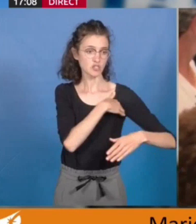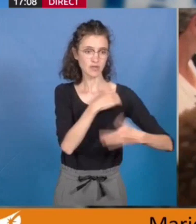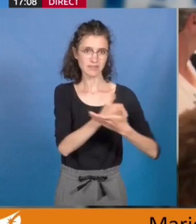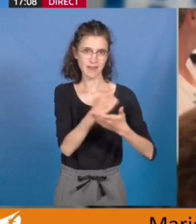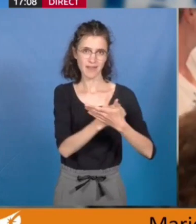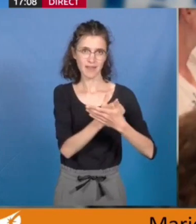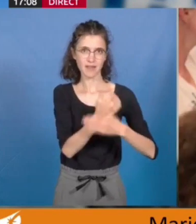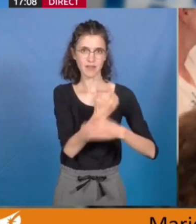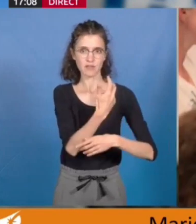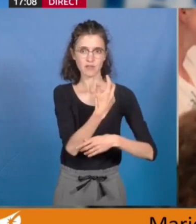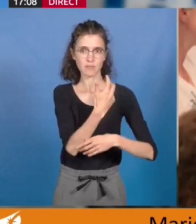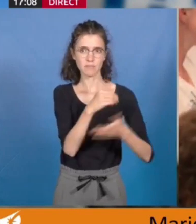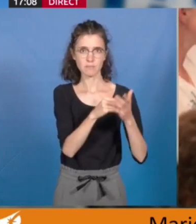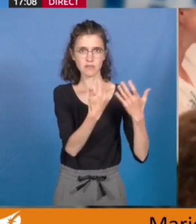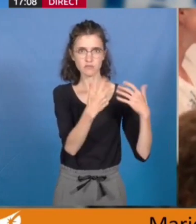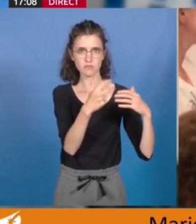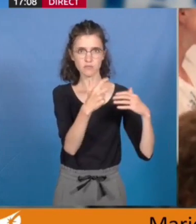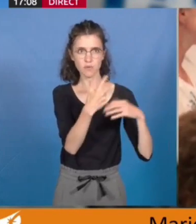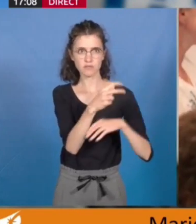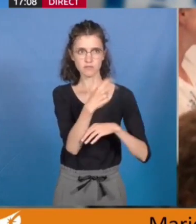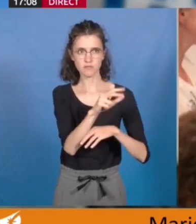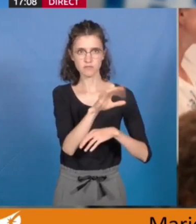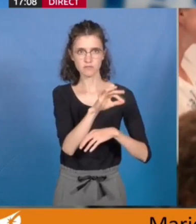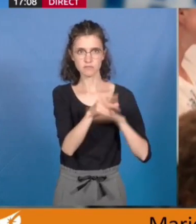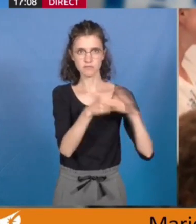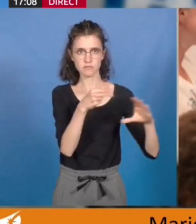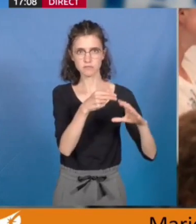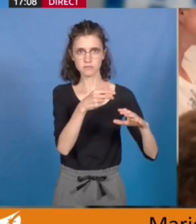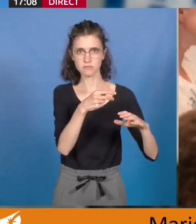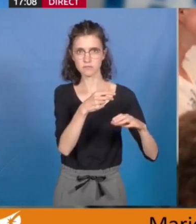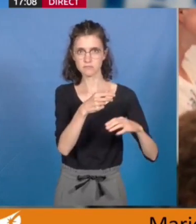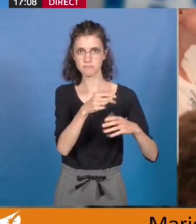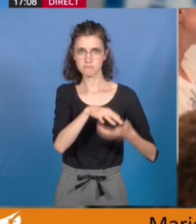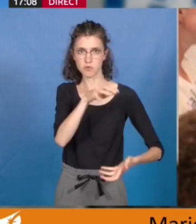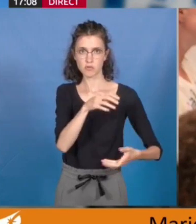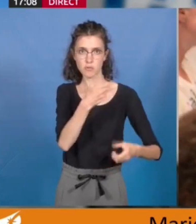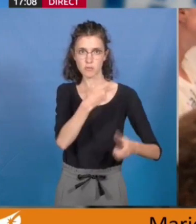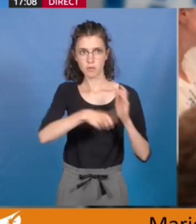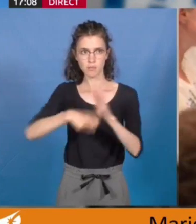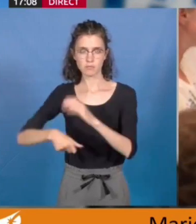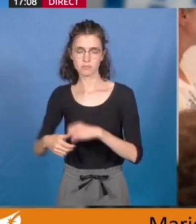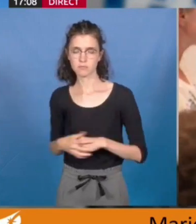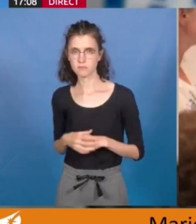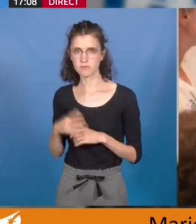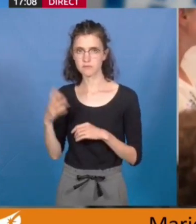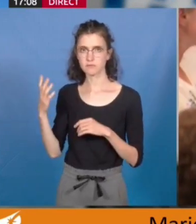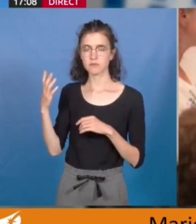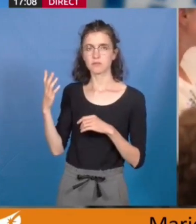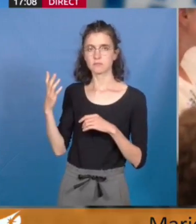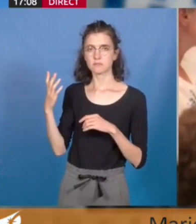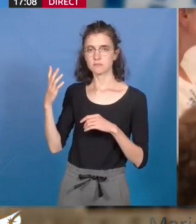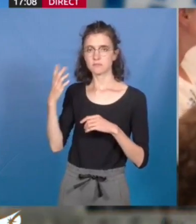-ci ne sera pas automatique dans la fonction publique territoriale, elle sera à la discrétion des employeurs territoriaux.